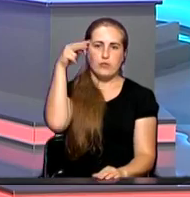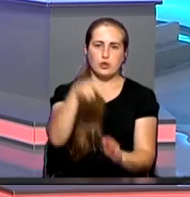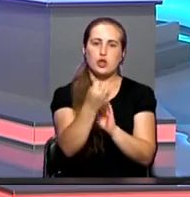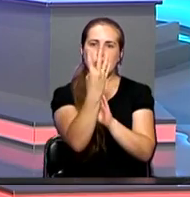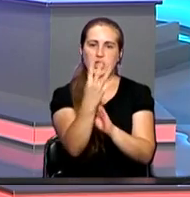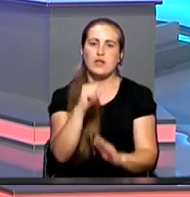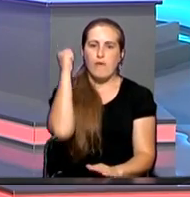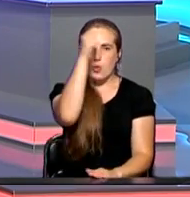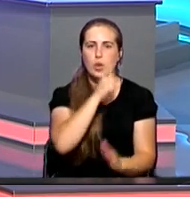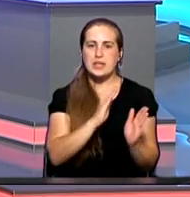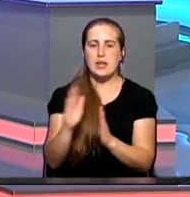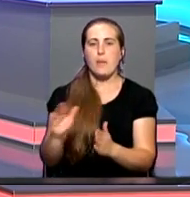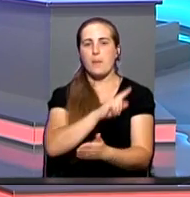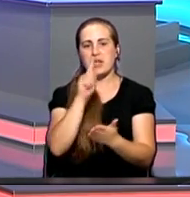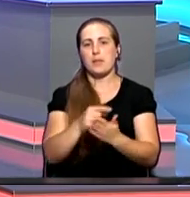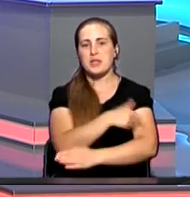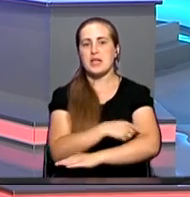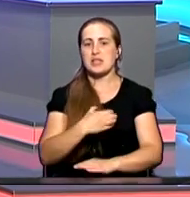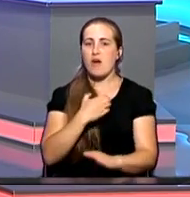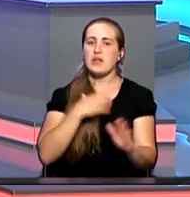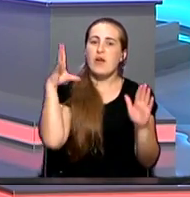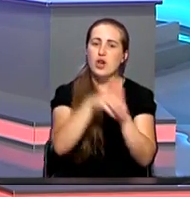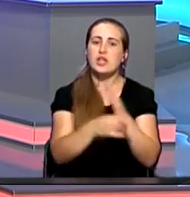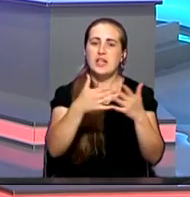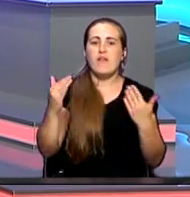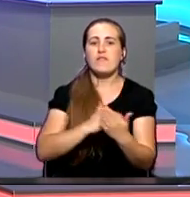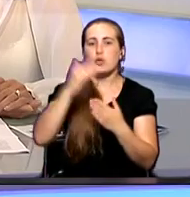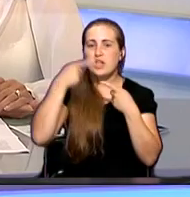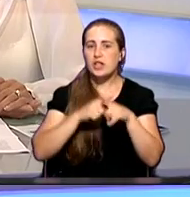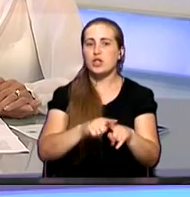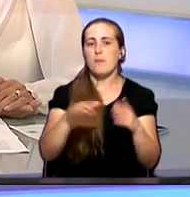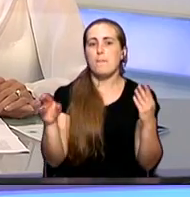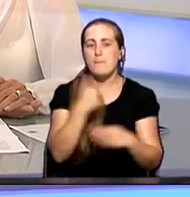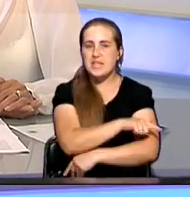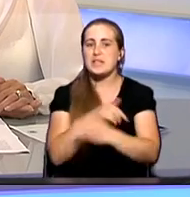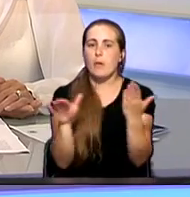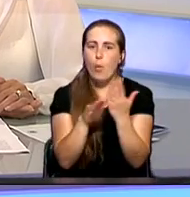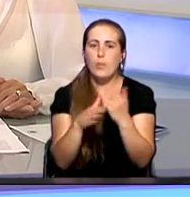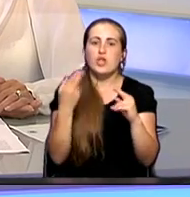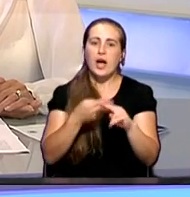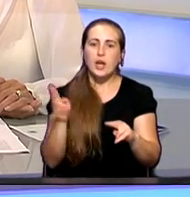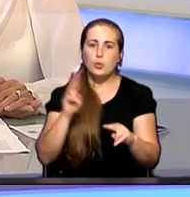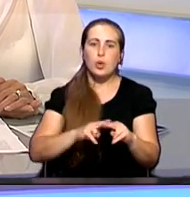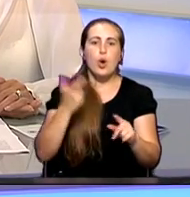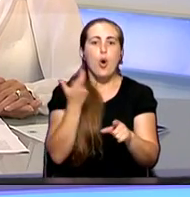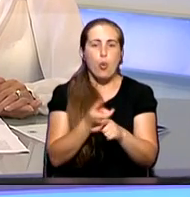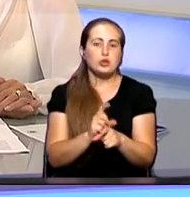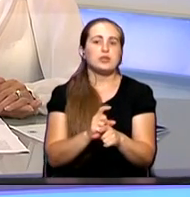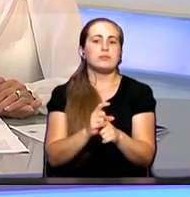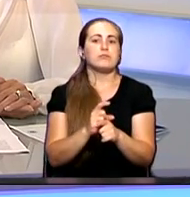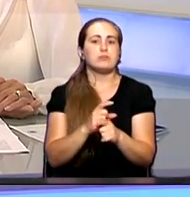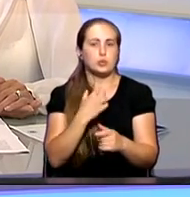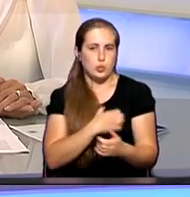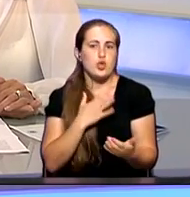года даже в систему обязательного медицинского страхования вошли некоторые виды высокотехнологичной медицинской помощи, которые очень существенны